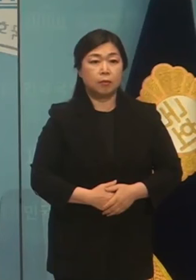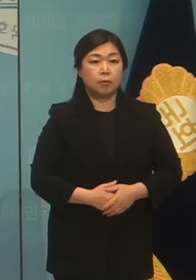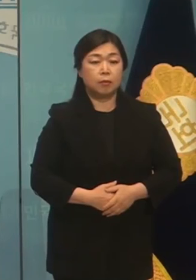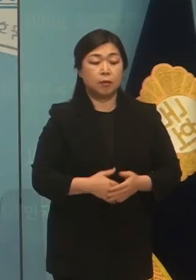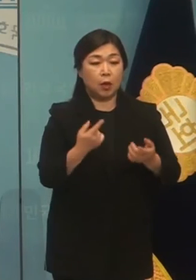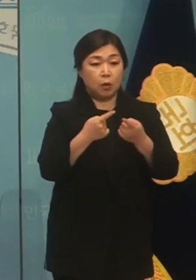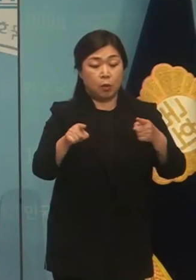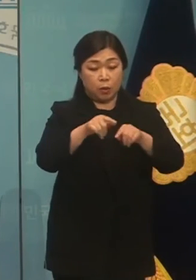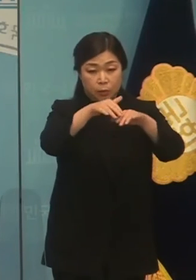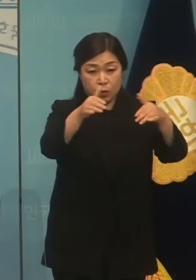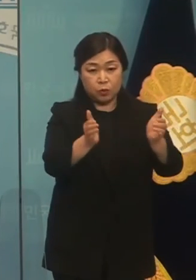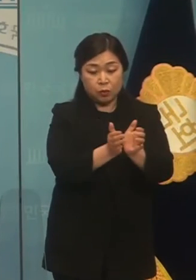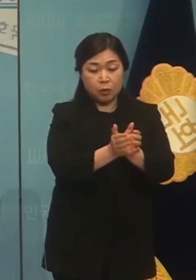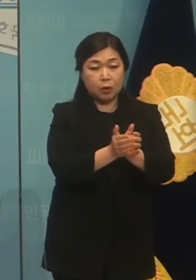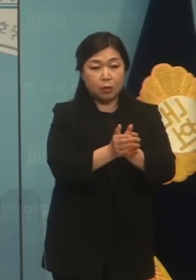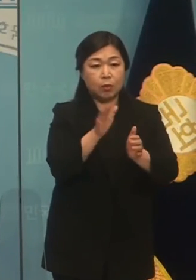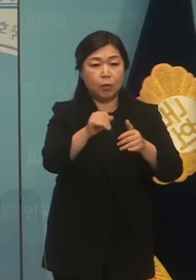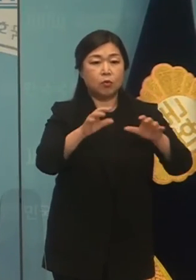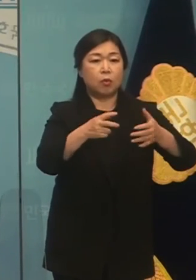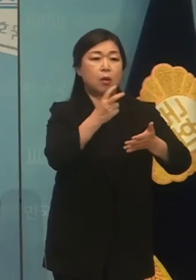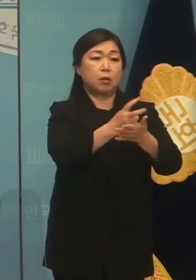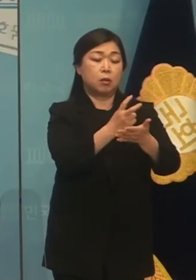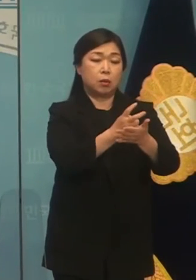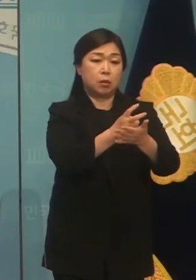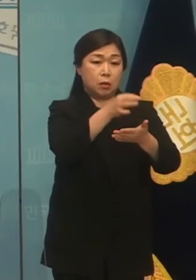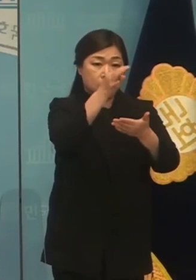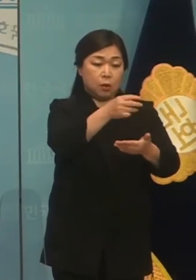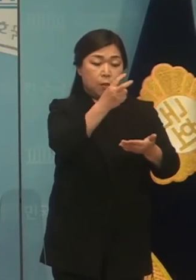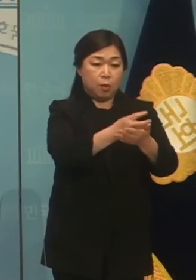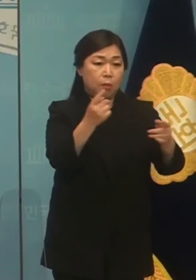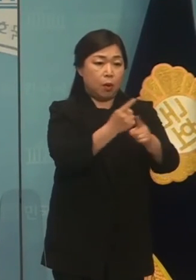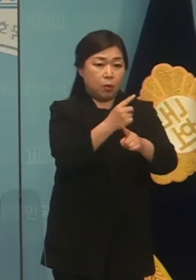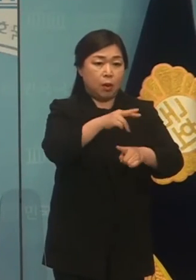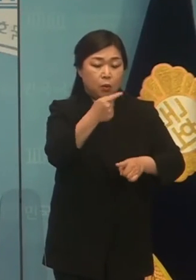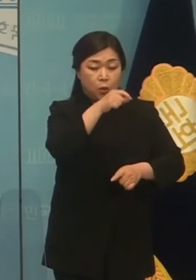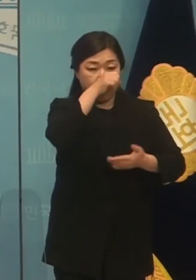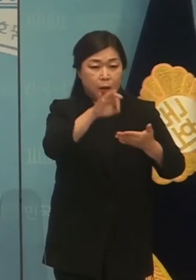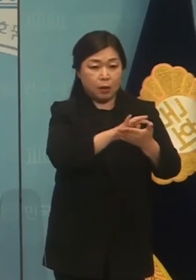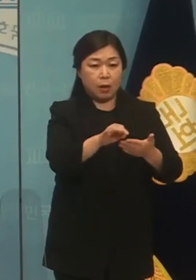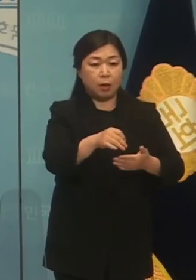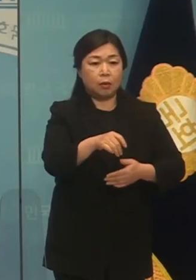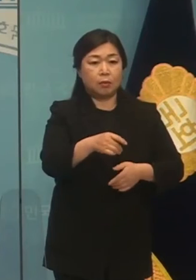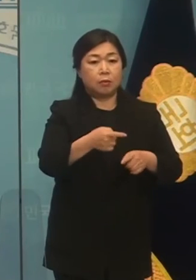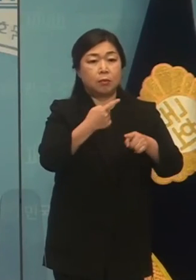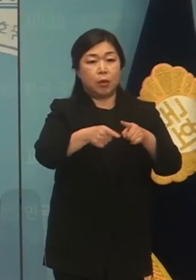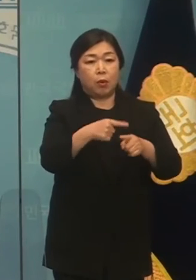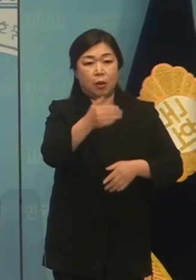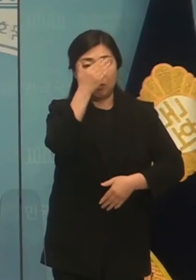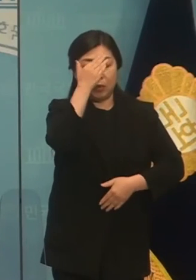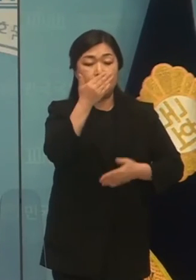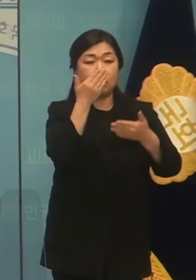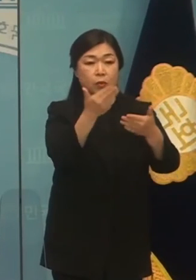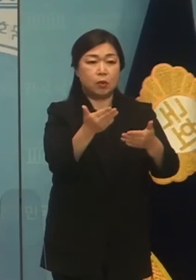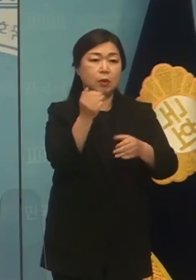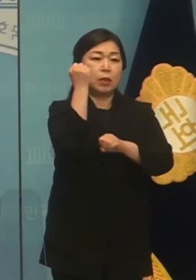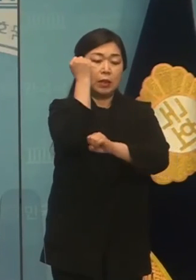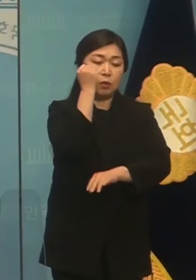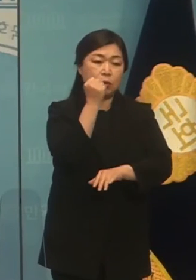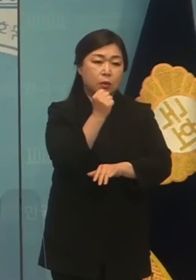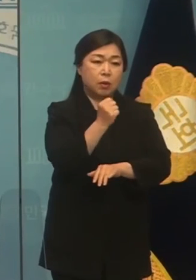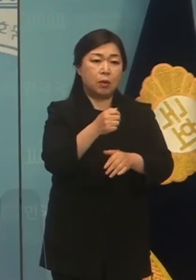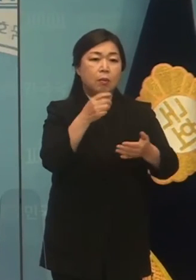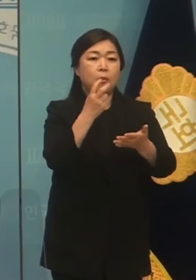더불어민주당이 국가재정법을 개정해서라도 예탁위준을 완화해야 한다고 오늘 주장했습니다. 오늘